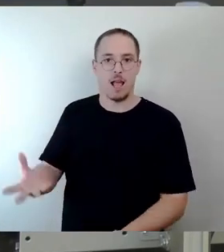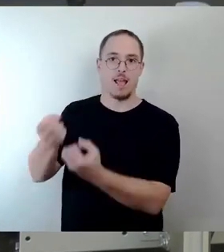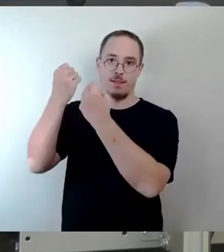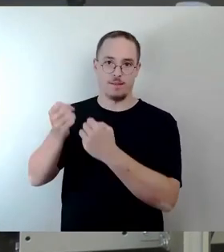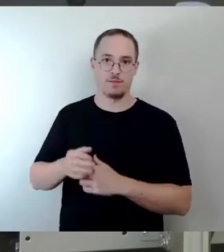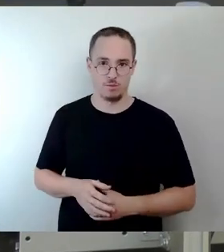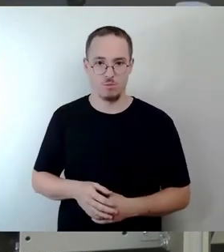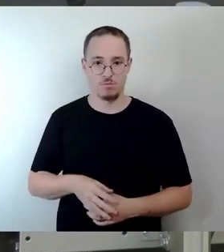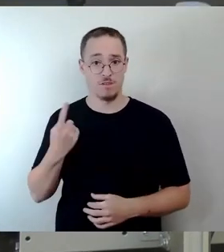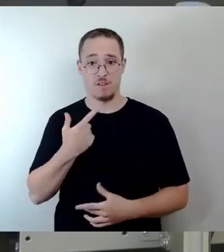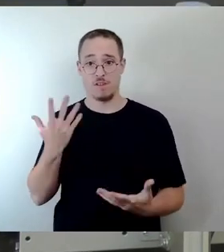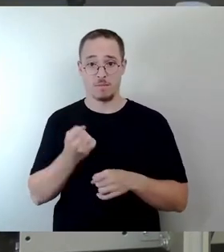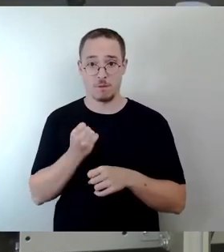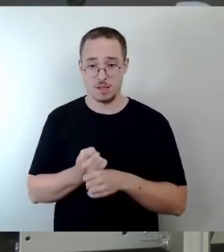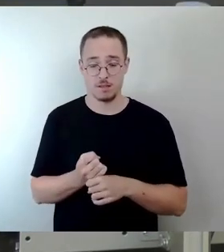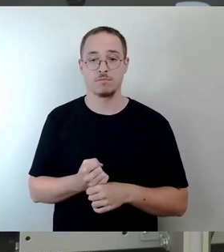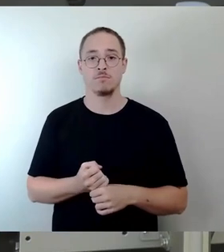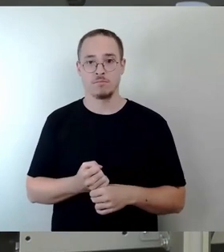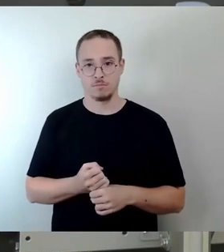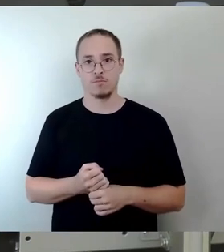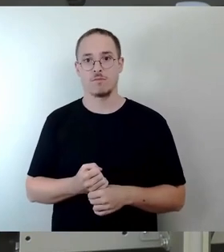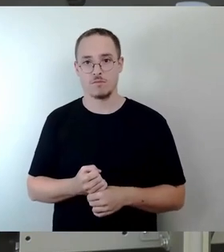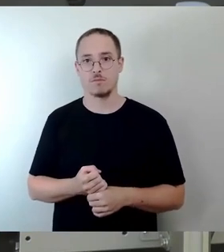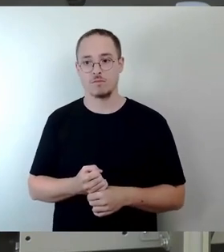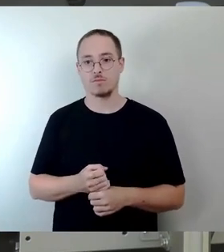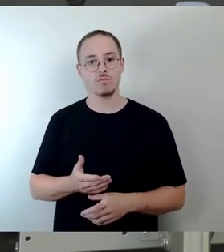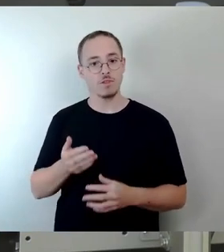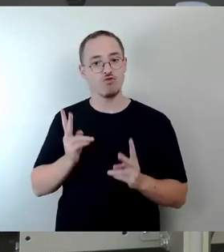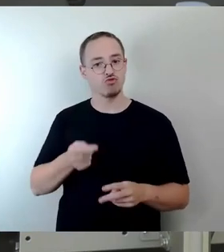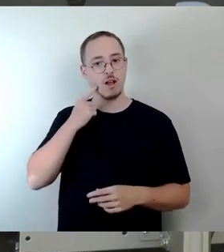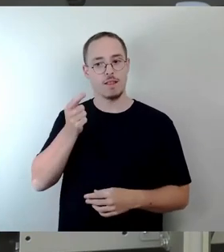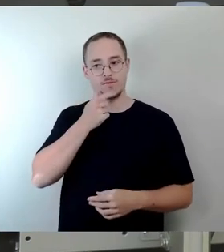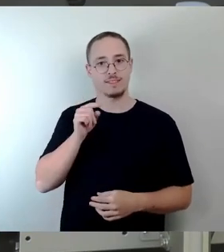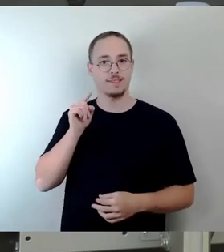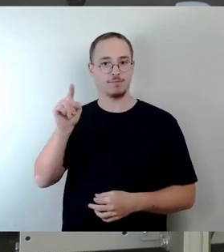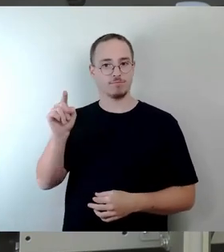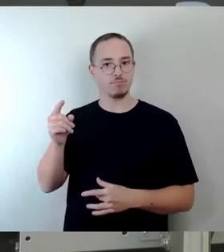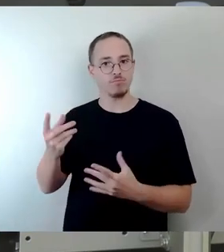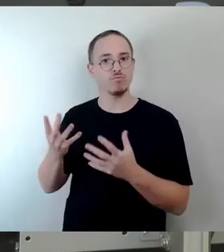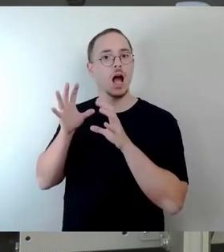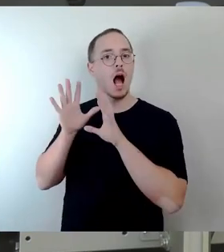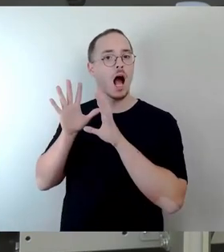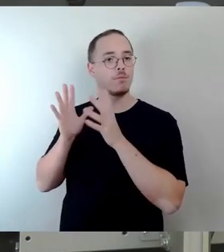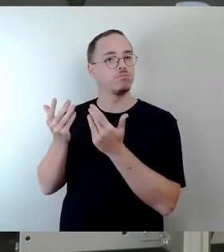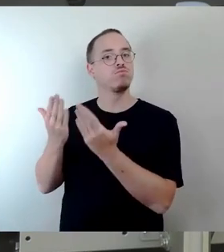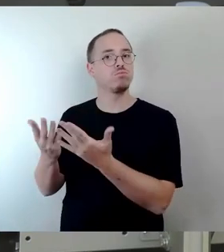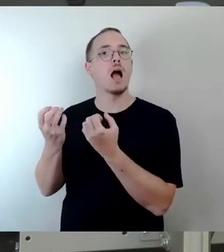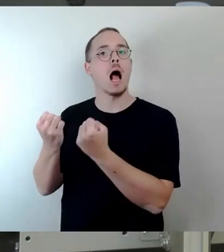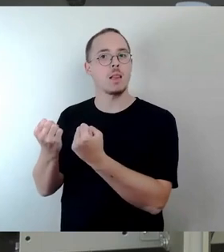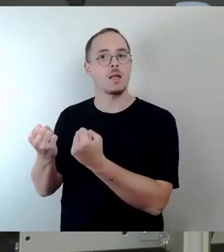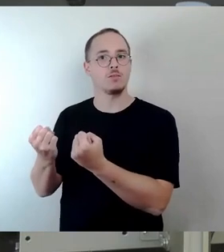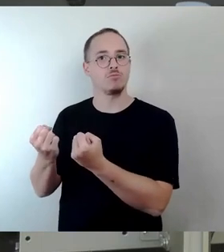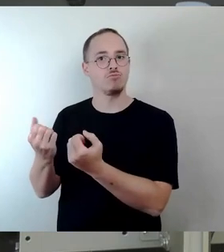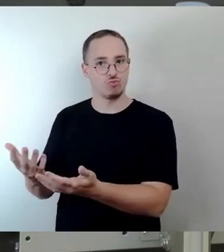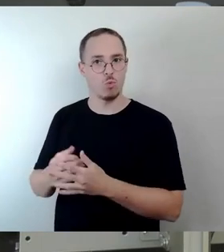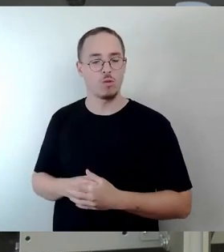Der Stadtrat bekennt sich zum Erhalt der ehemaligen Robotronkantine in der Lingener Stadt. Ihre Überführung in kommunalen Eigentum und